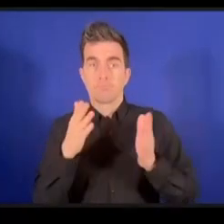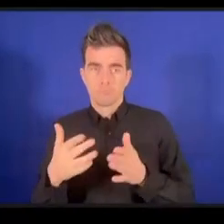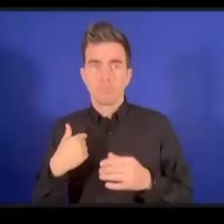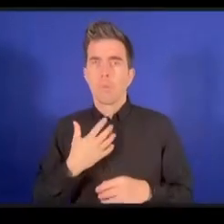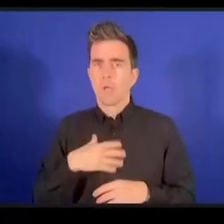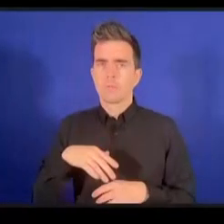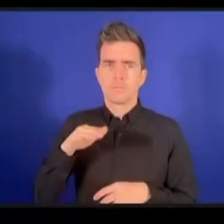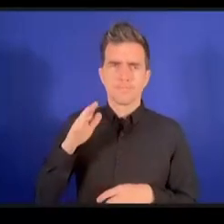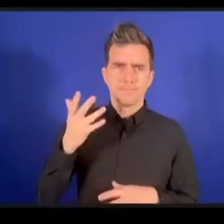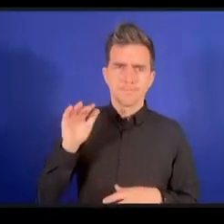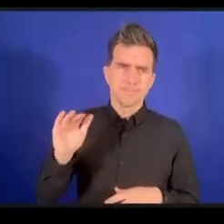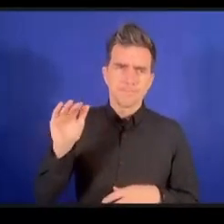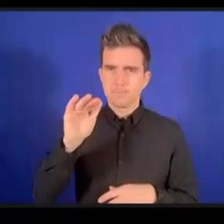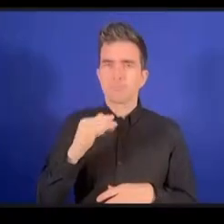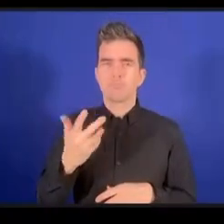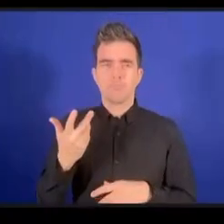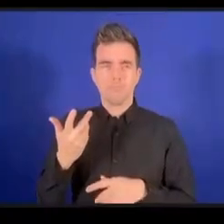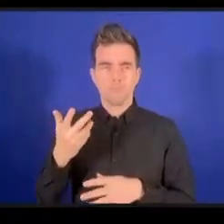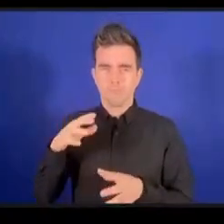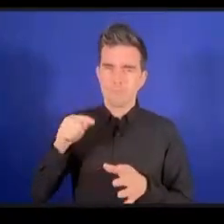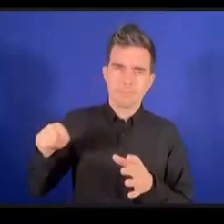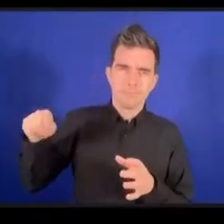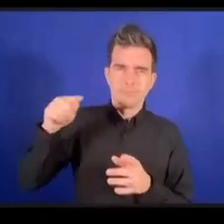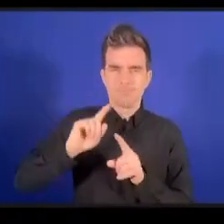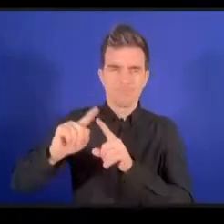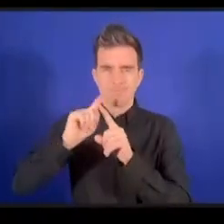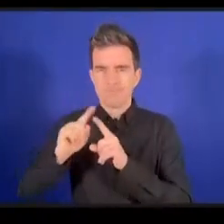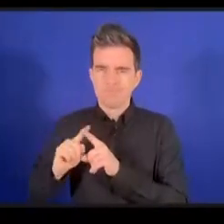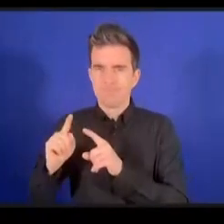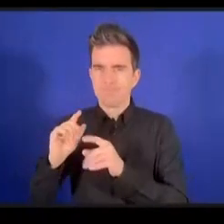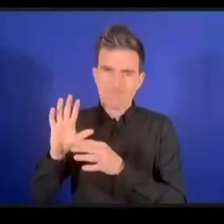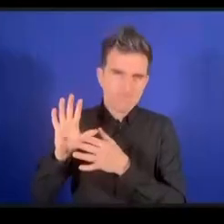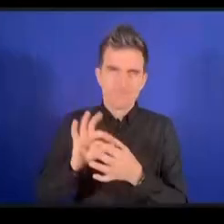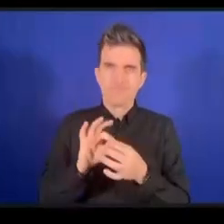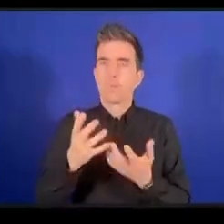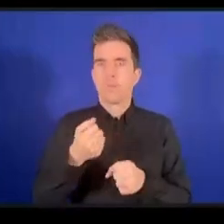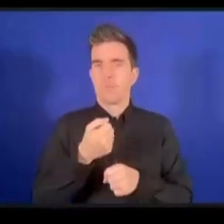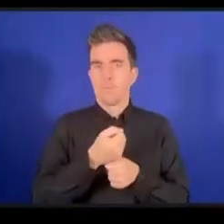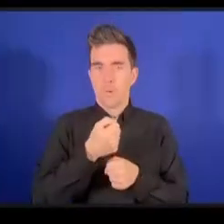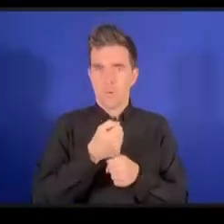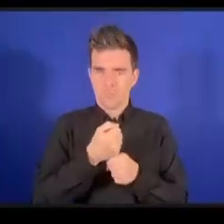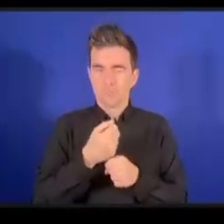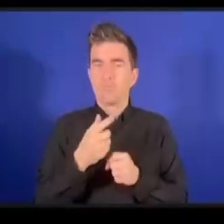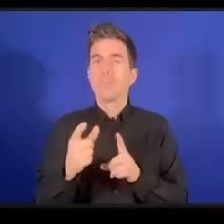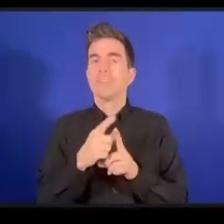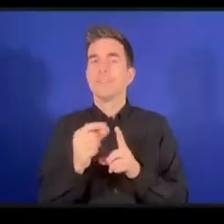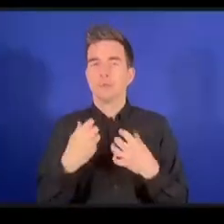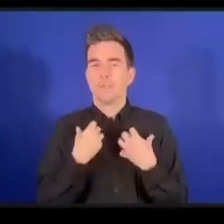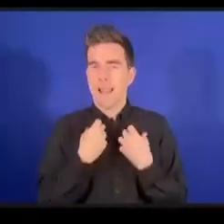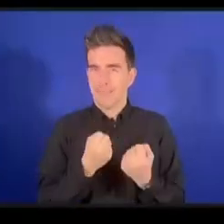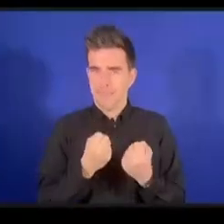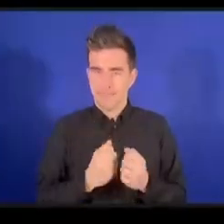ديناميك كوليشن عن جوبز أند منتل هيل